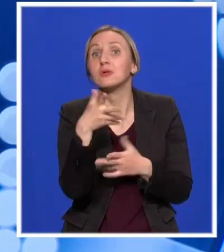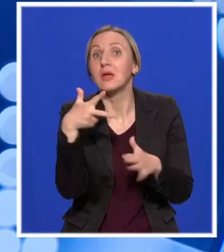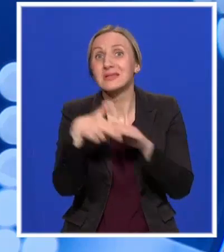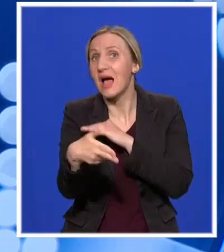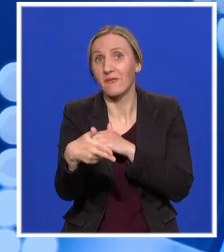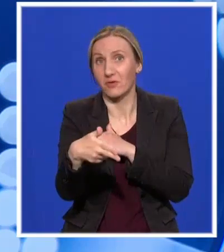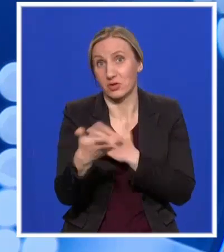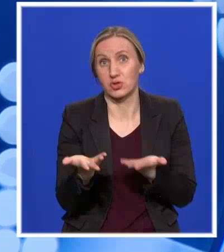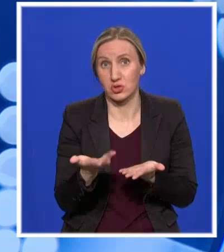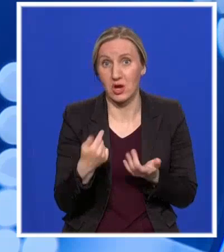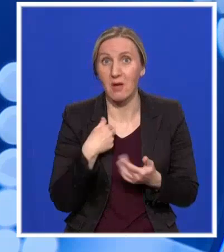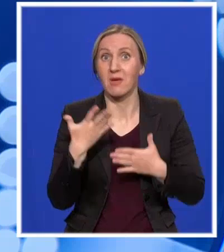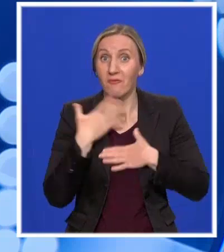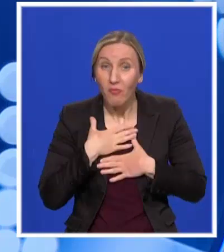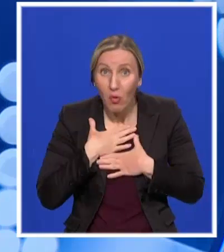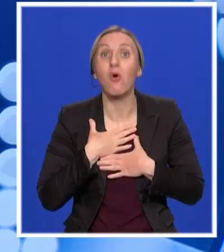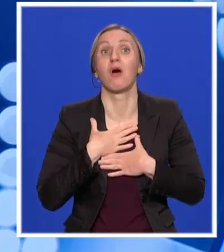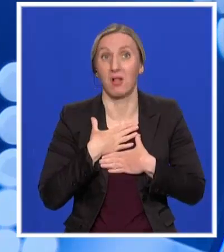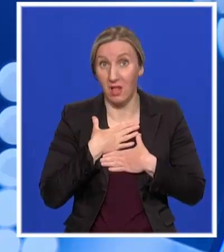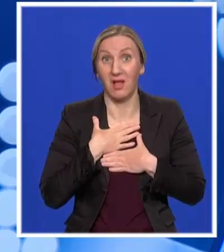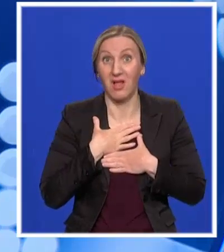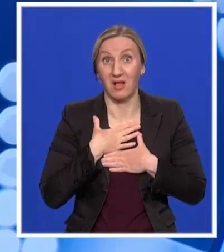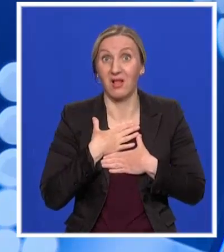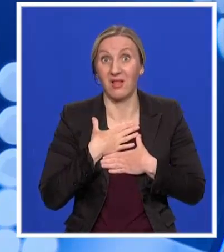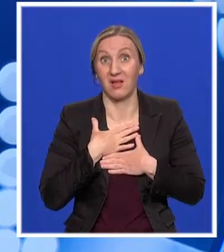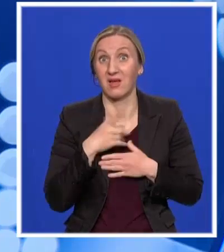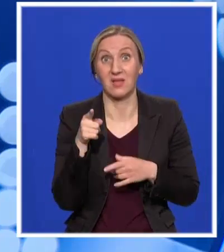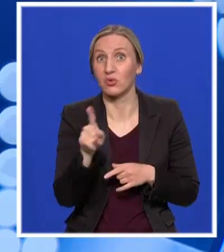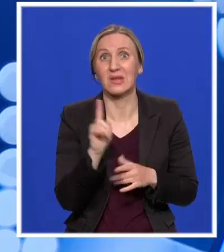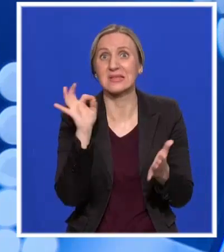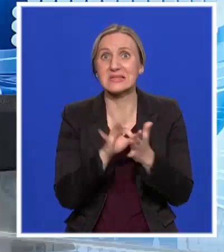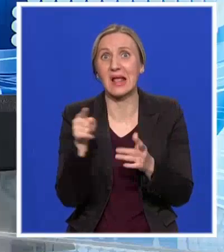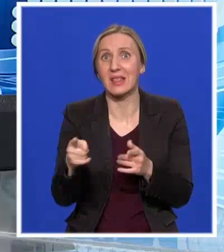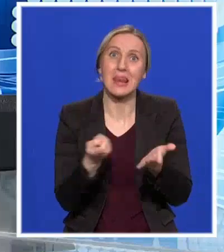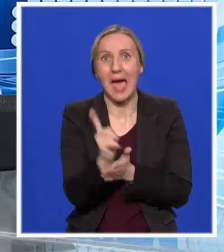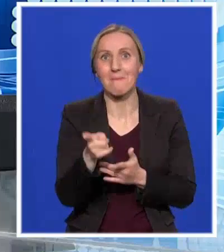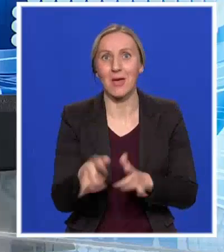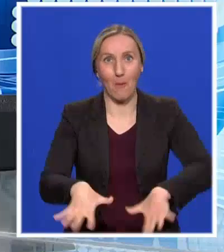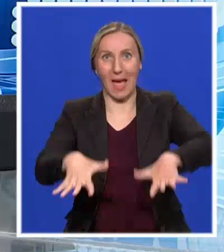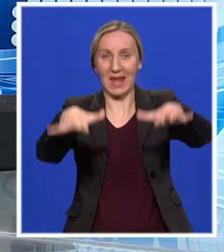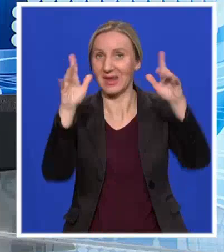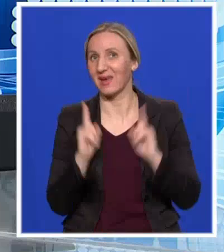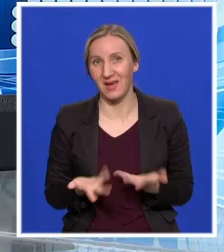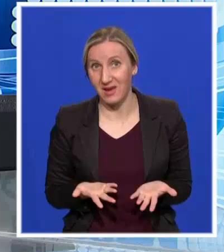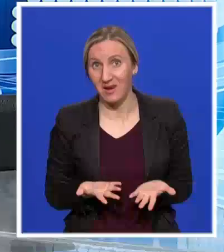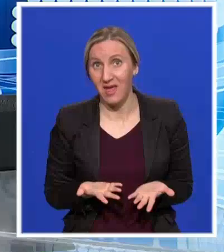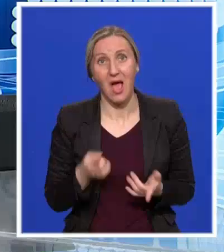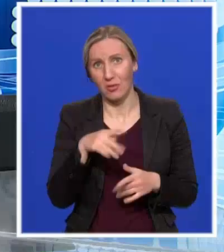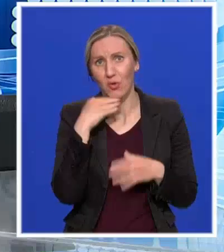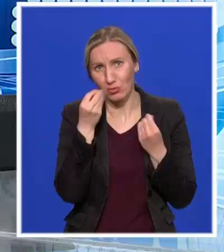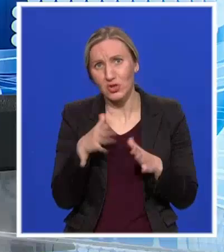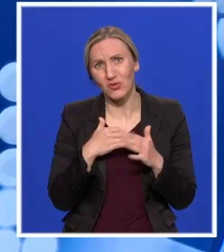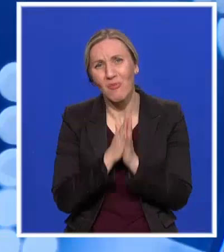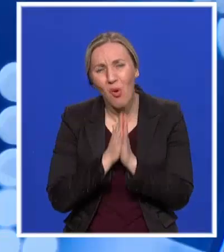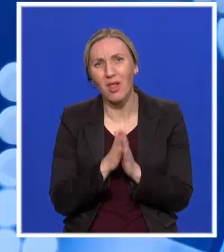voleo bih da verujem da to nisu uradili sa ciljem da izazivaju paniku. Ali šta god bio njihov cilj... Ali u svakom slučaju, ovakve stvari mogu da izazovu paniku. Ja molim